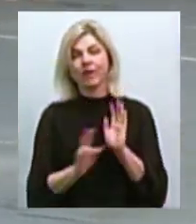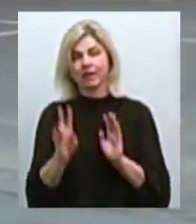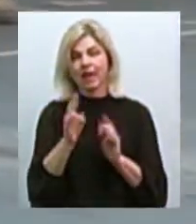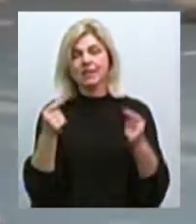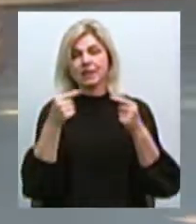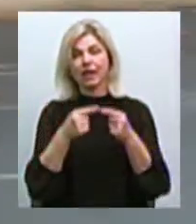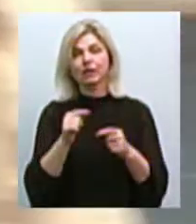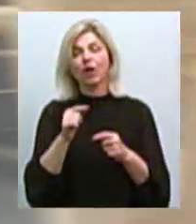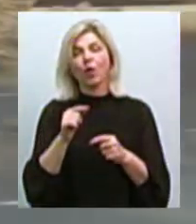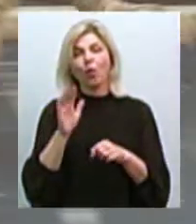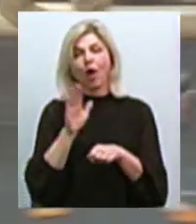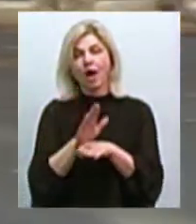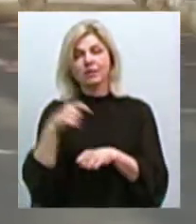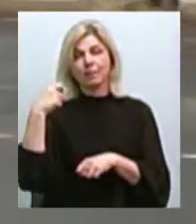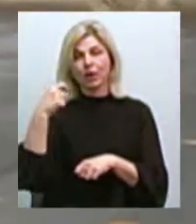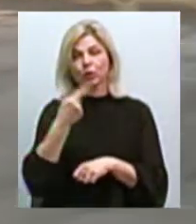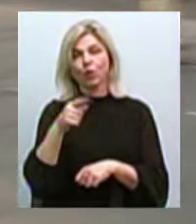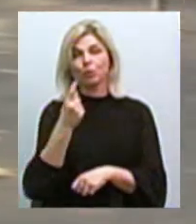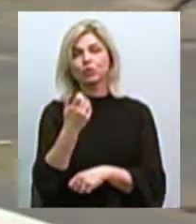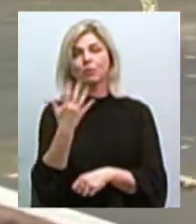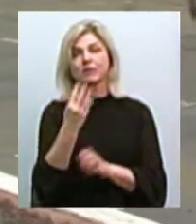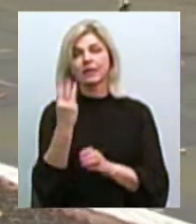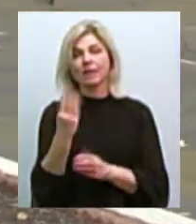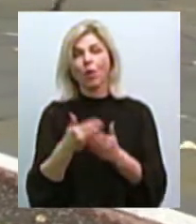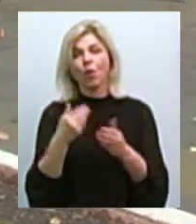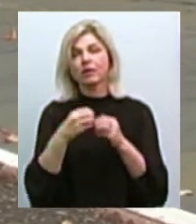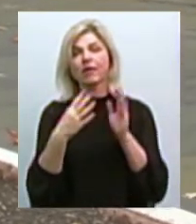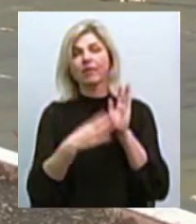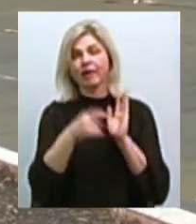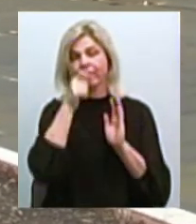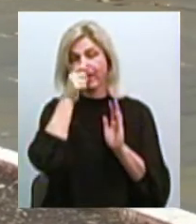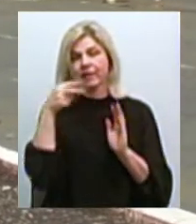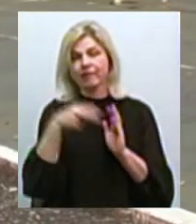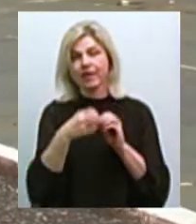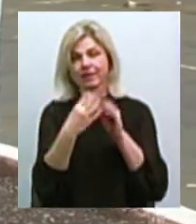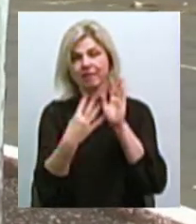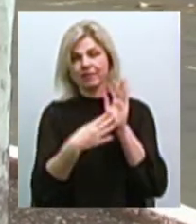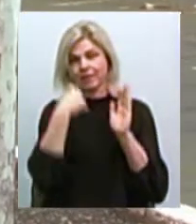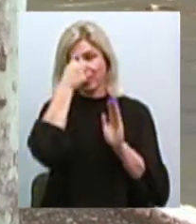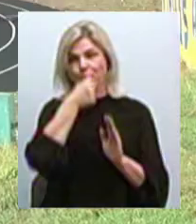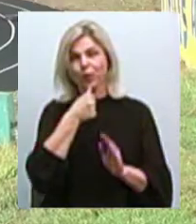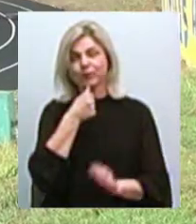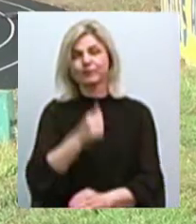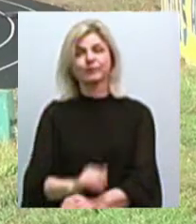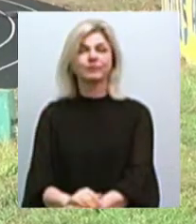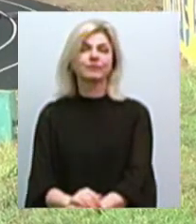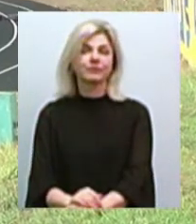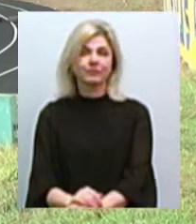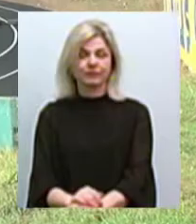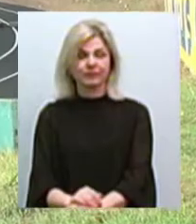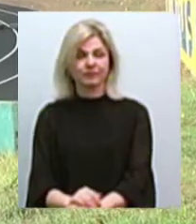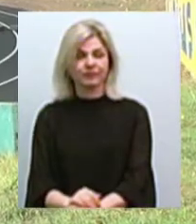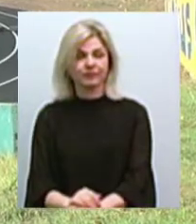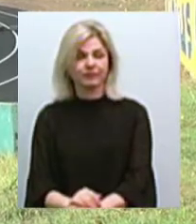президента України номер 153 від 19 квітня 2019 року. Олександр